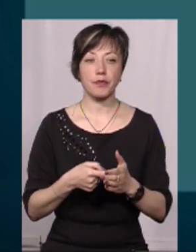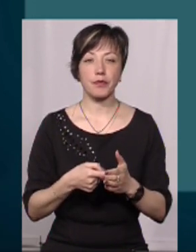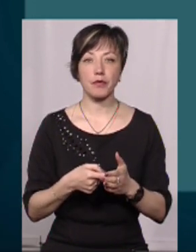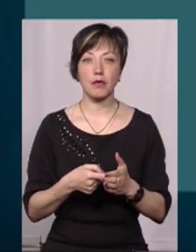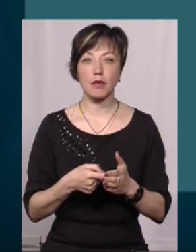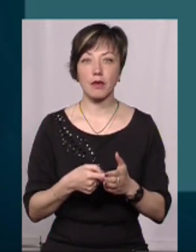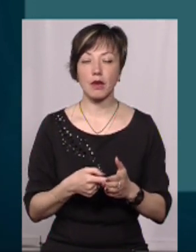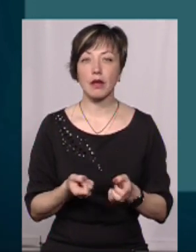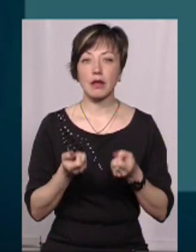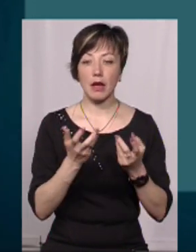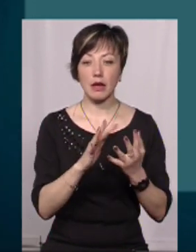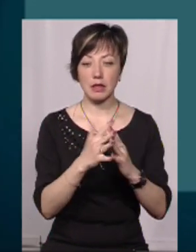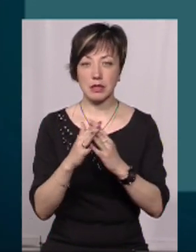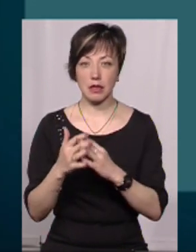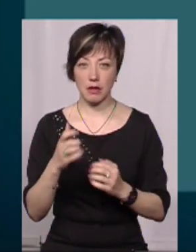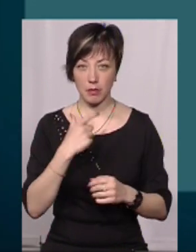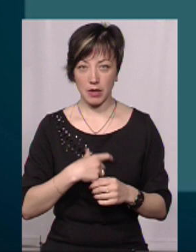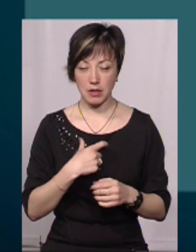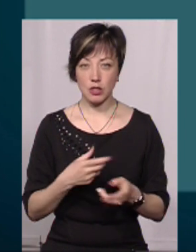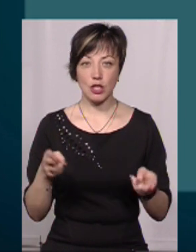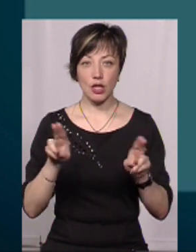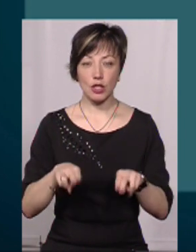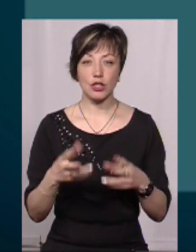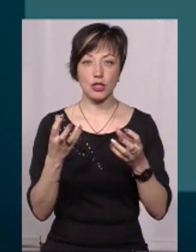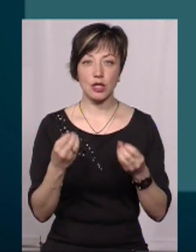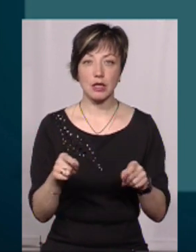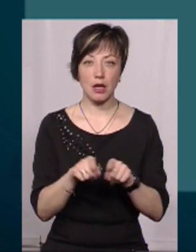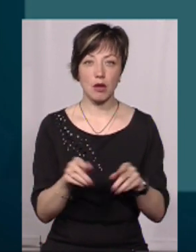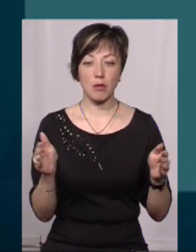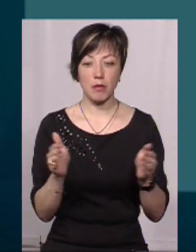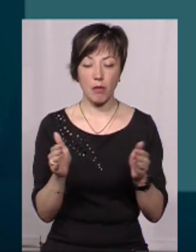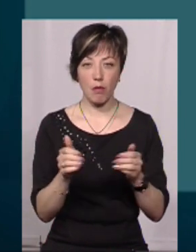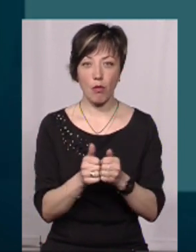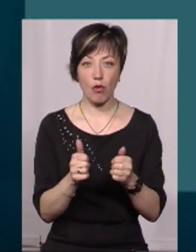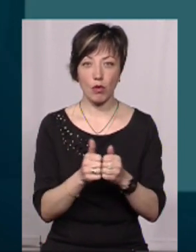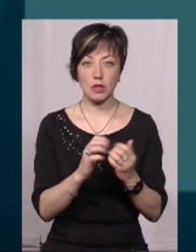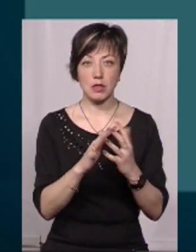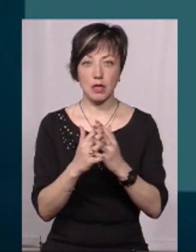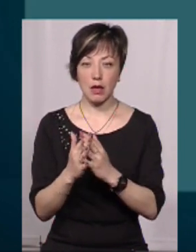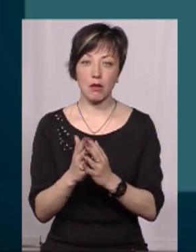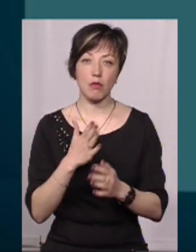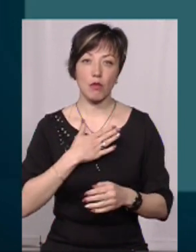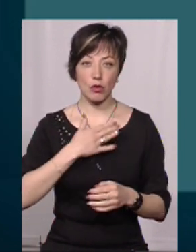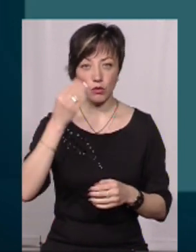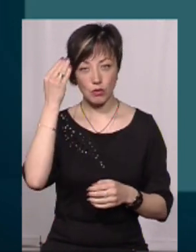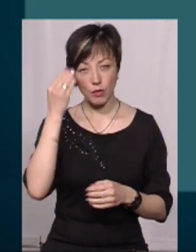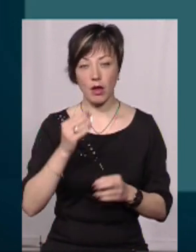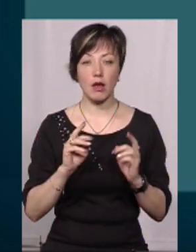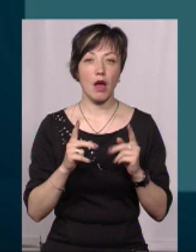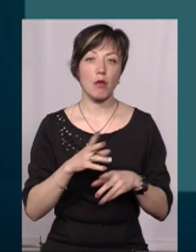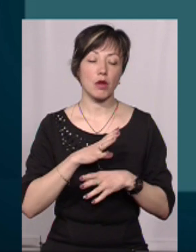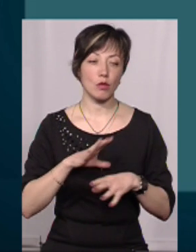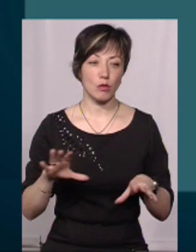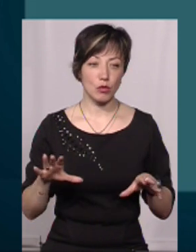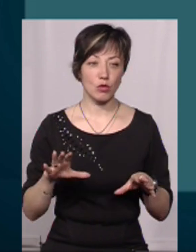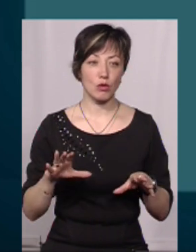'єднавши деякі кастівно коло себе. Я думаю, що залишилося, що от такі невеликі поруч розташовані сели. Моя точка зору по те, що якби не було